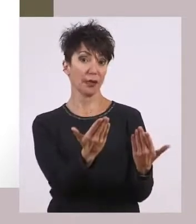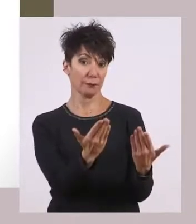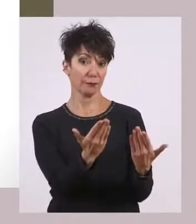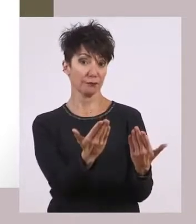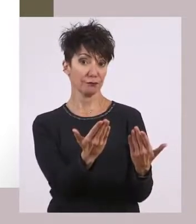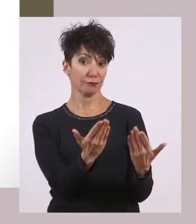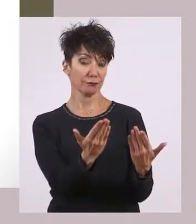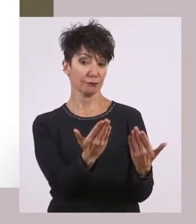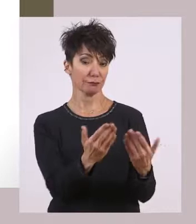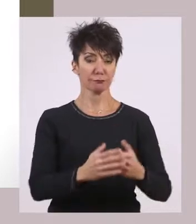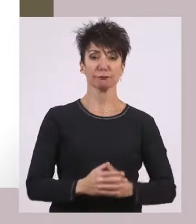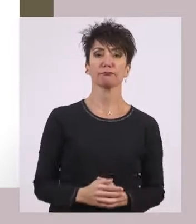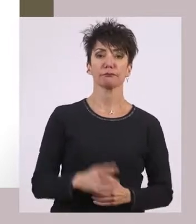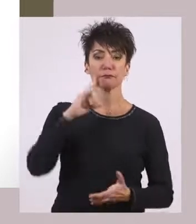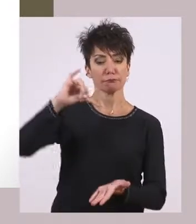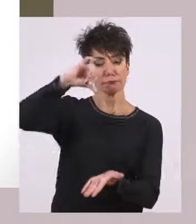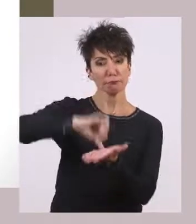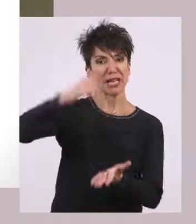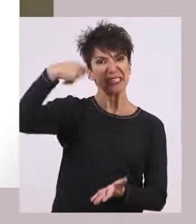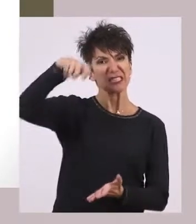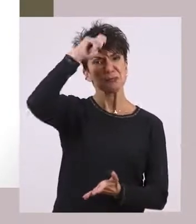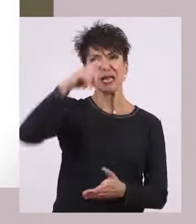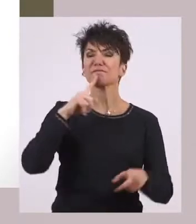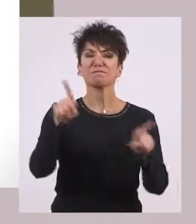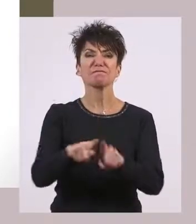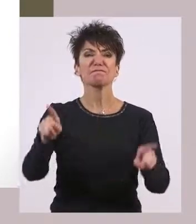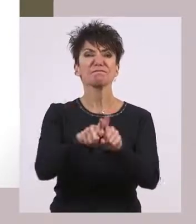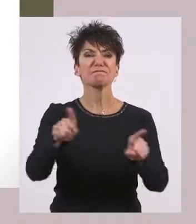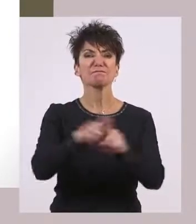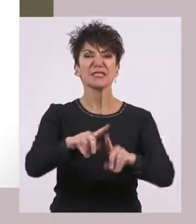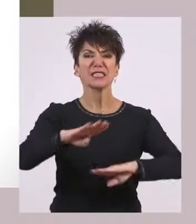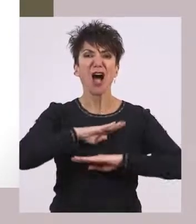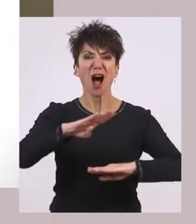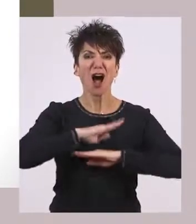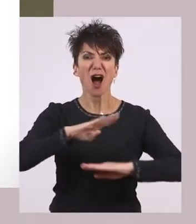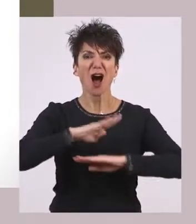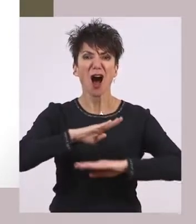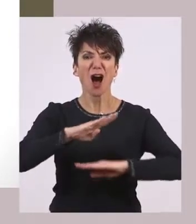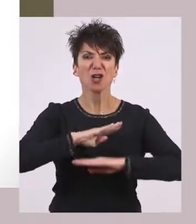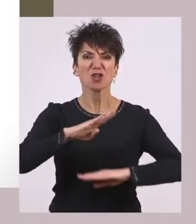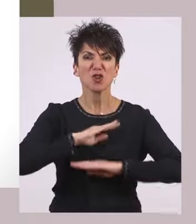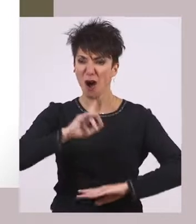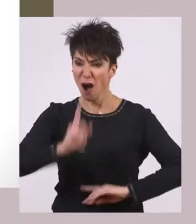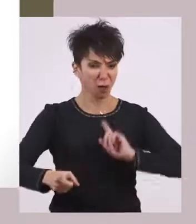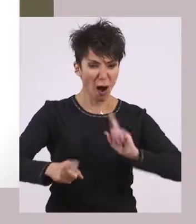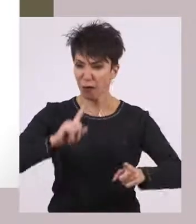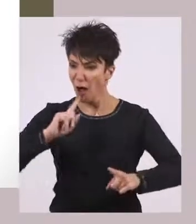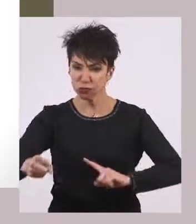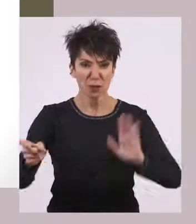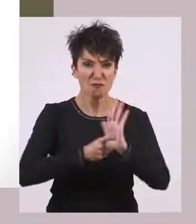Η πόλη της Σπάρτης έμοιαζε με στρατόπεδο. Και οι νόμοι ήταν πάρα πολύ αυστηροί.